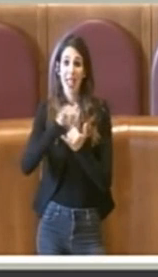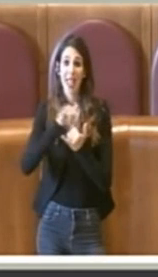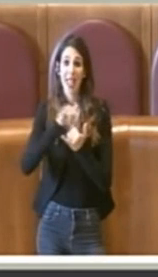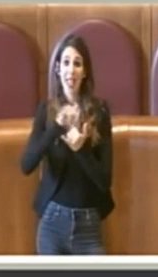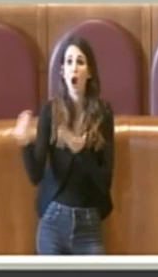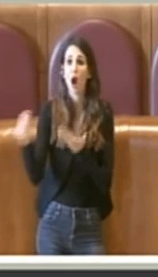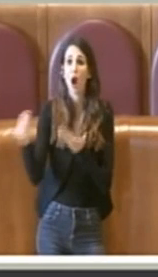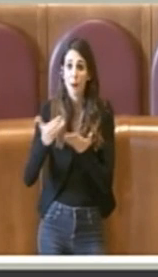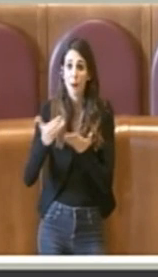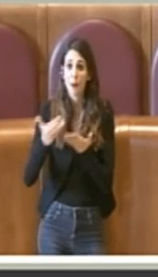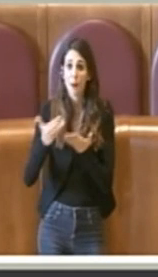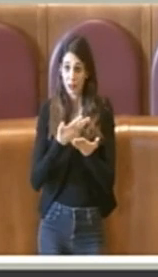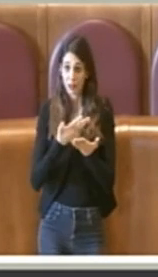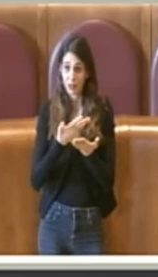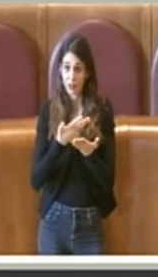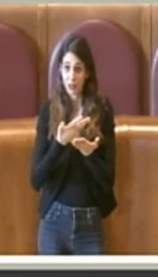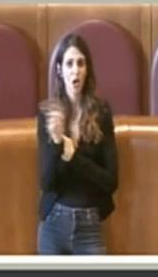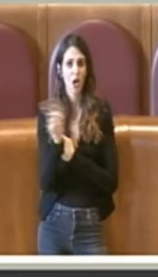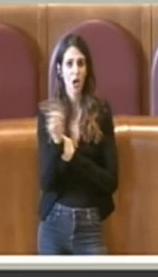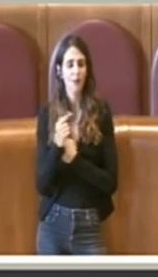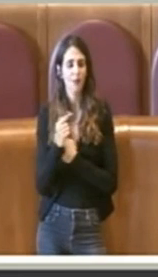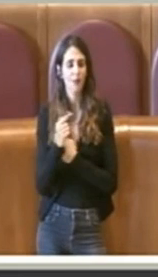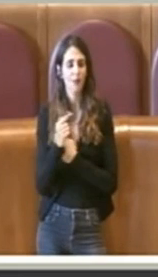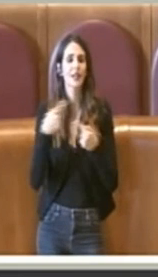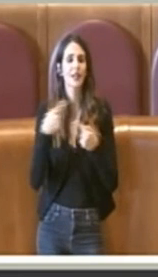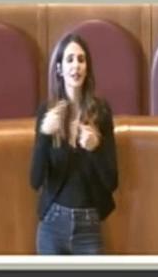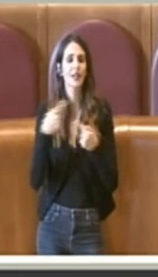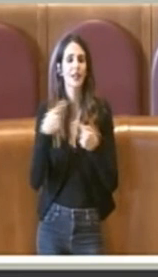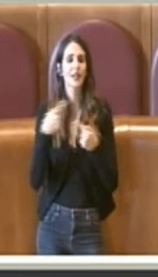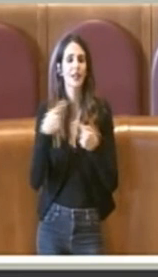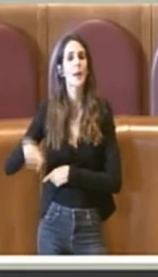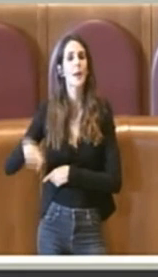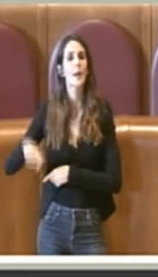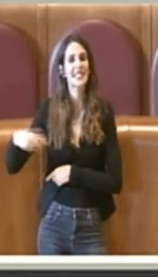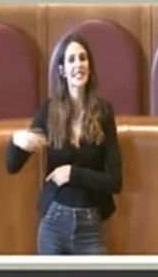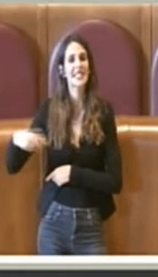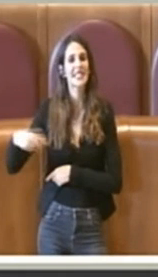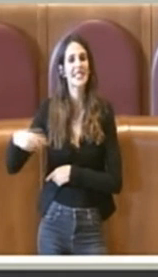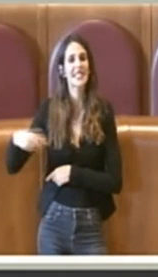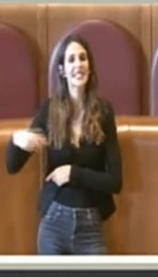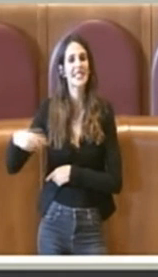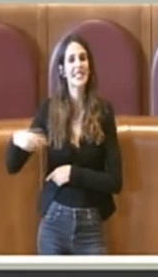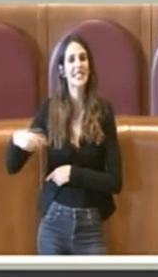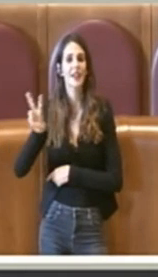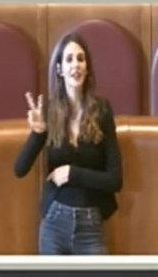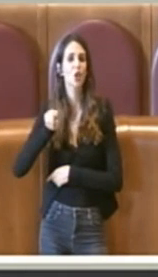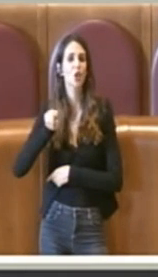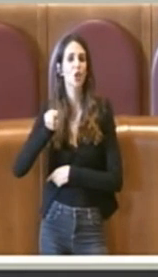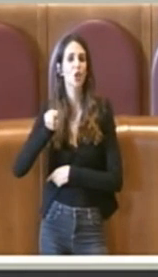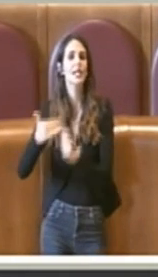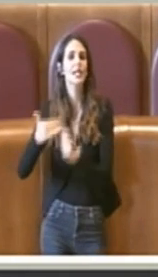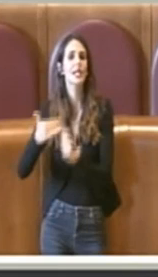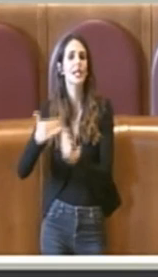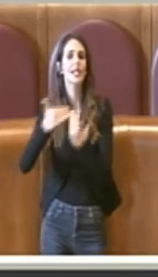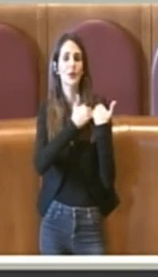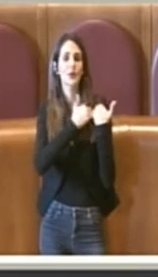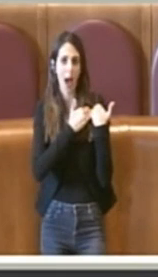il Presidente De Vito, lui si fece carico di inviare capigruppo la nota di risposta del